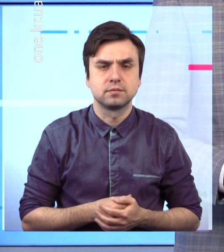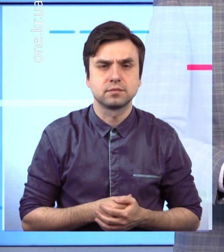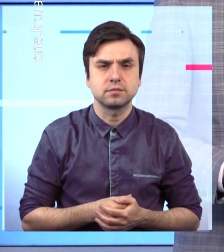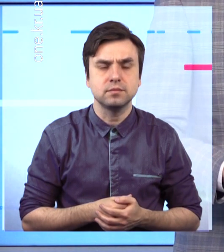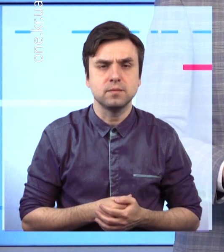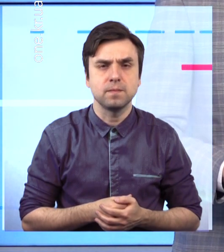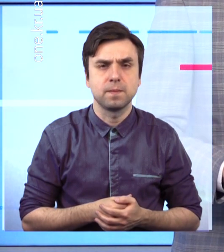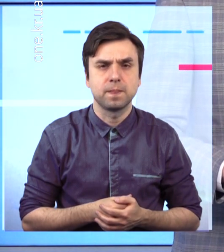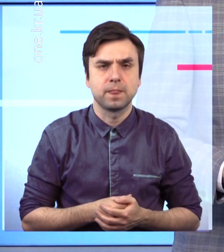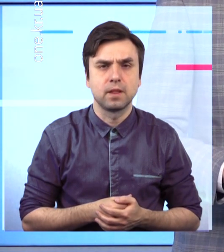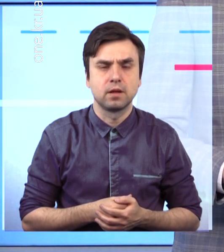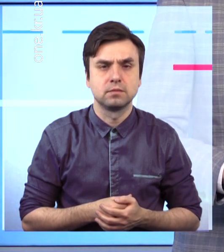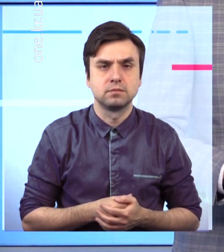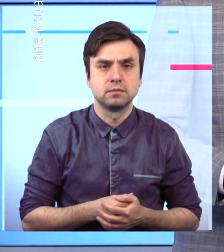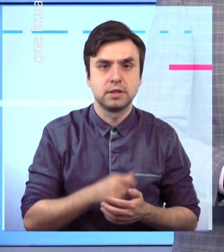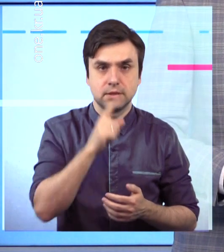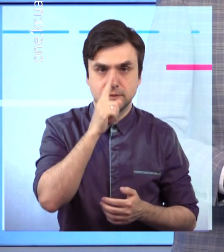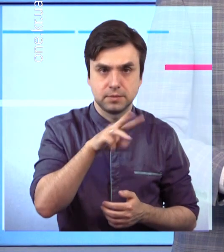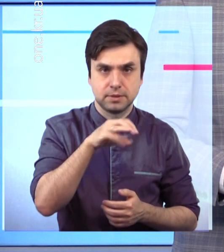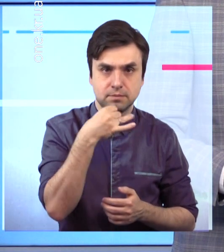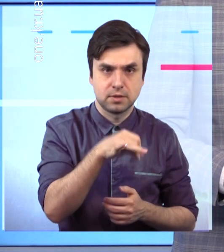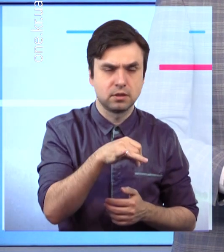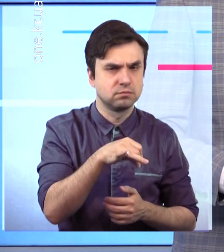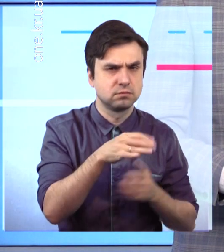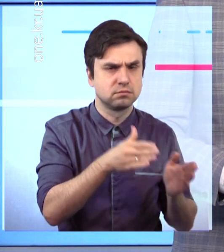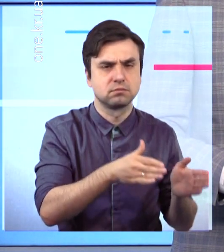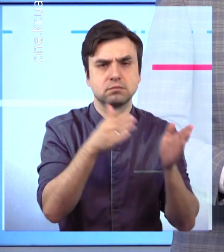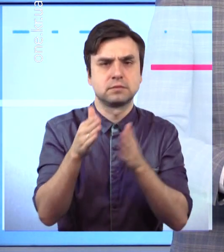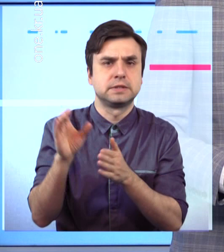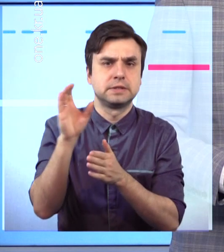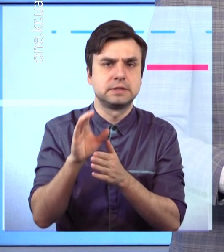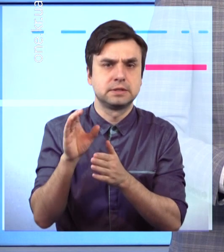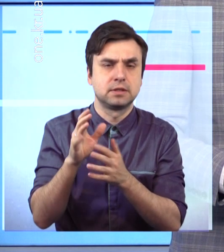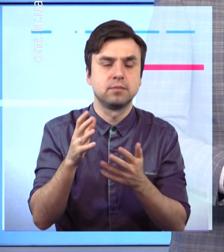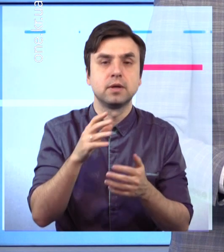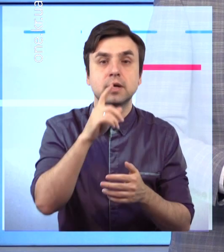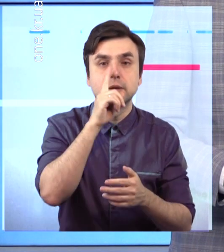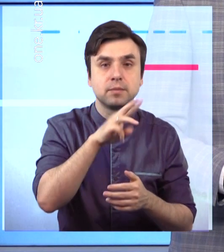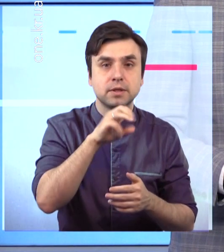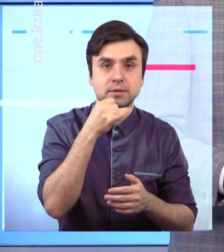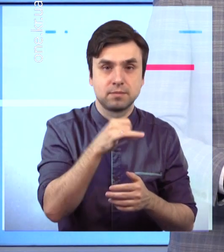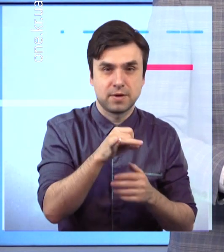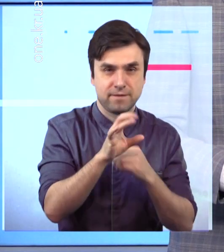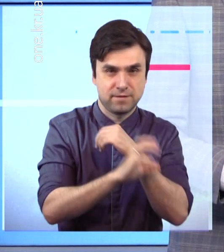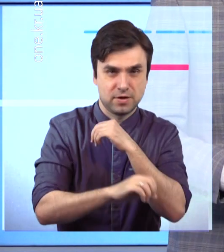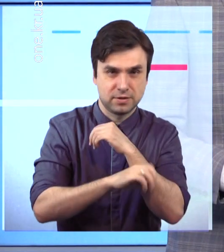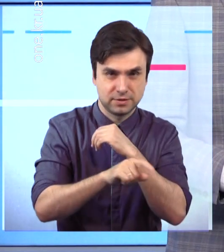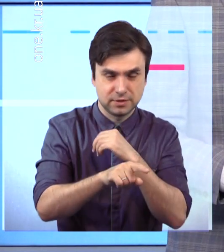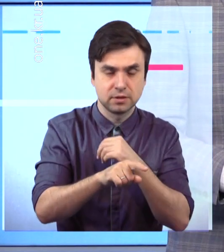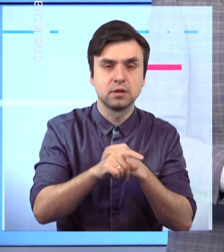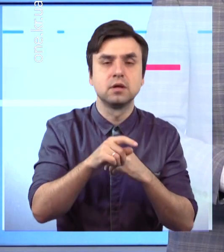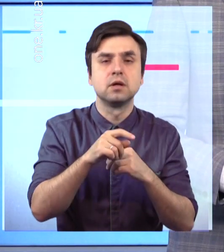Замість травня – у вересні. Останню неділю травня Криворіг відзначатиме 256-ту річницю із дня заснування.